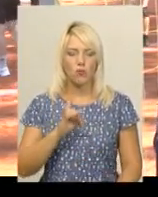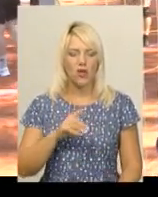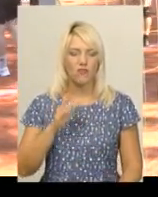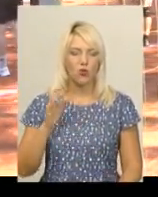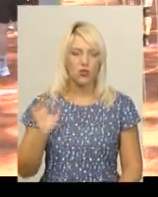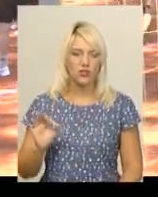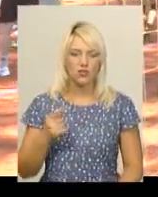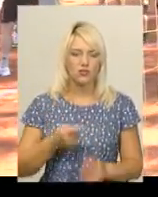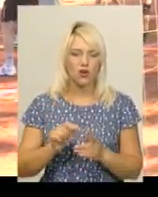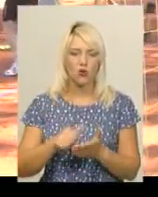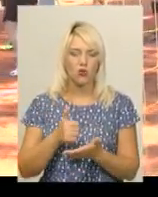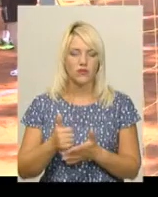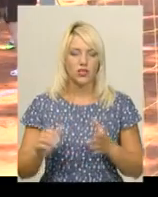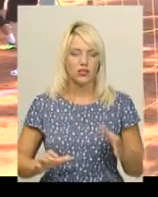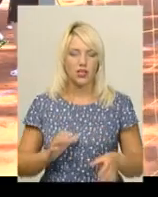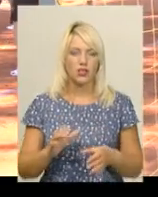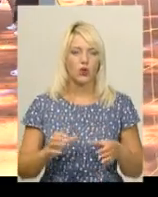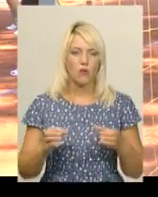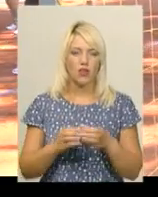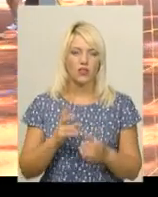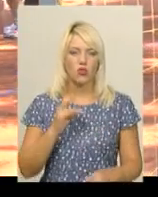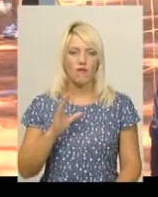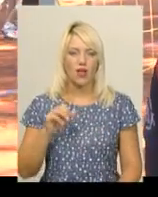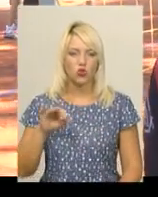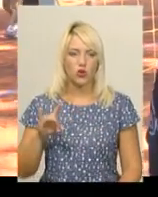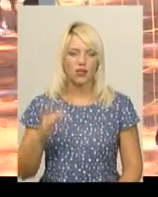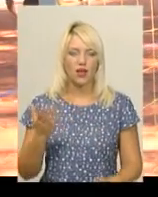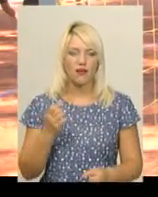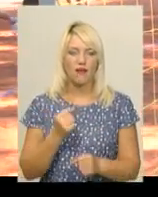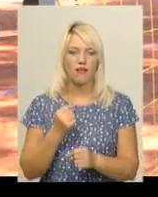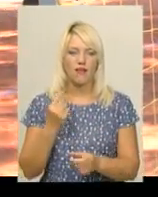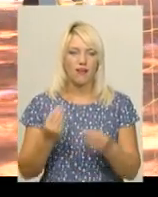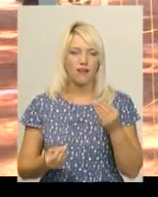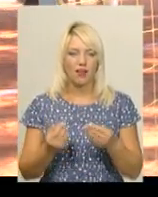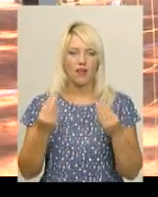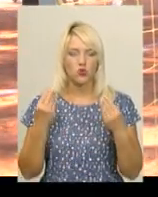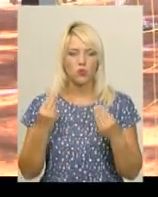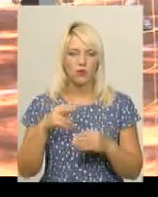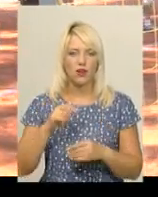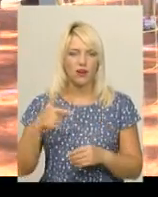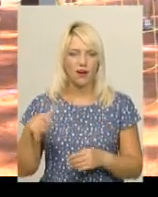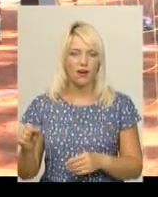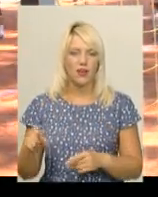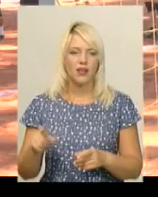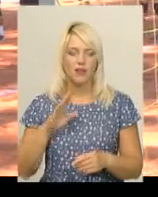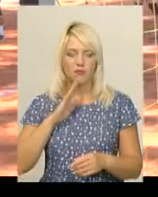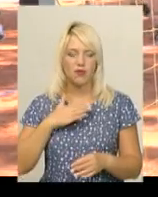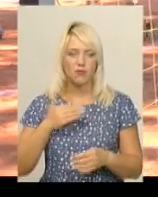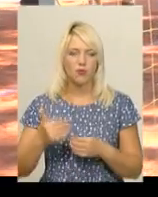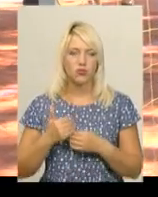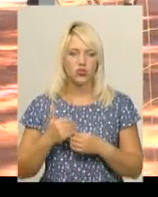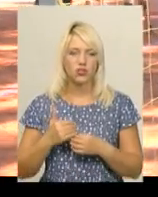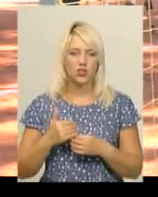– це головний тренер команди «Новатор», яка грає в суперлізі. І мій помічник